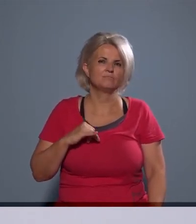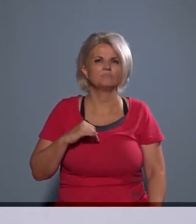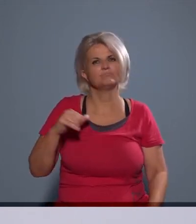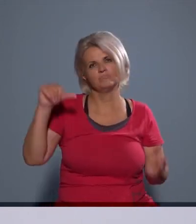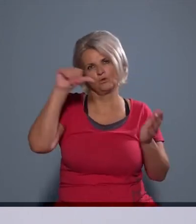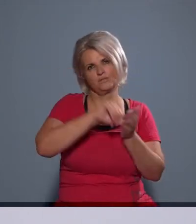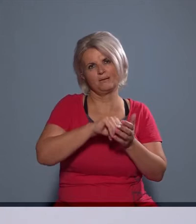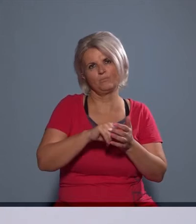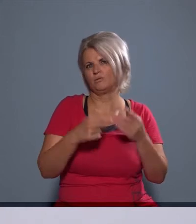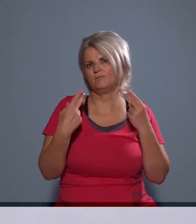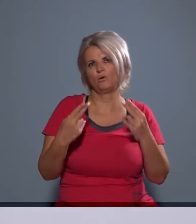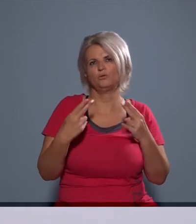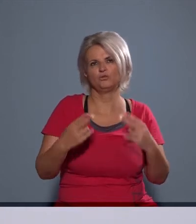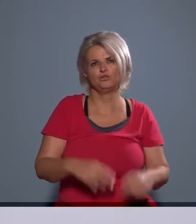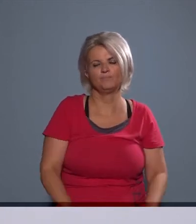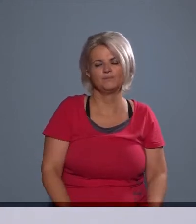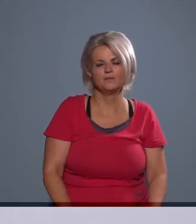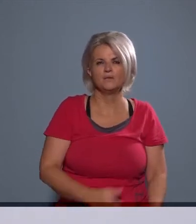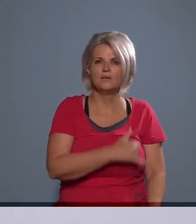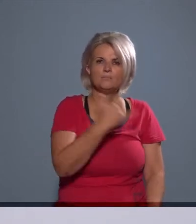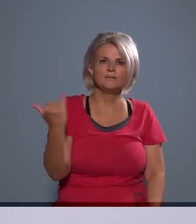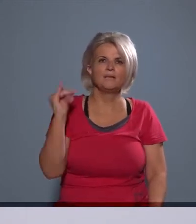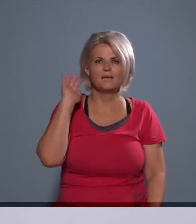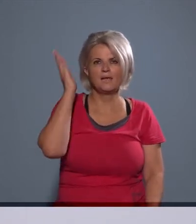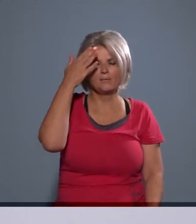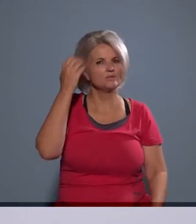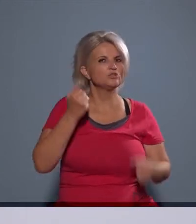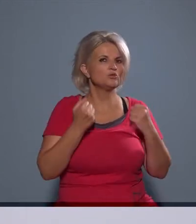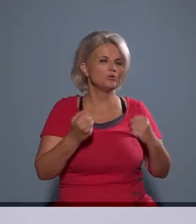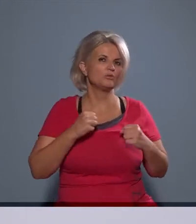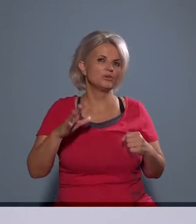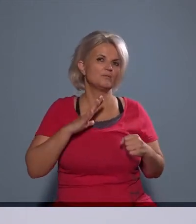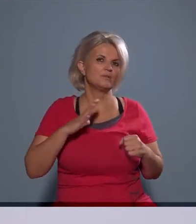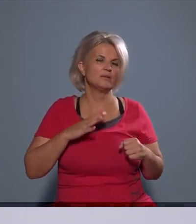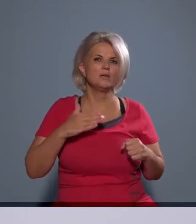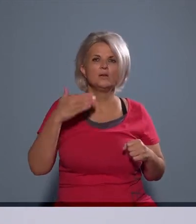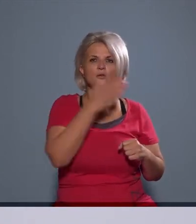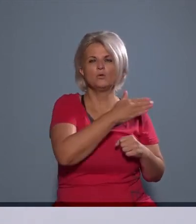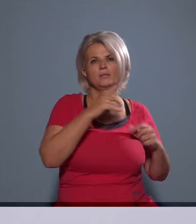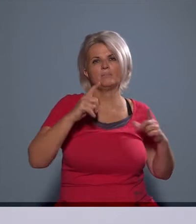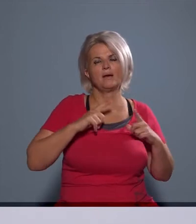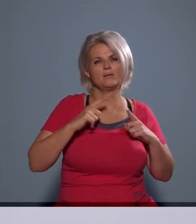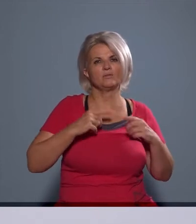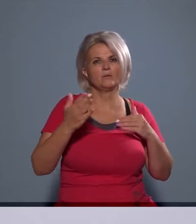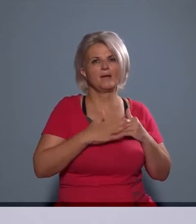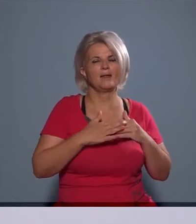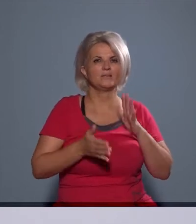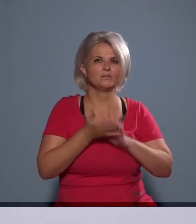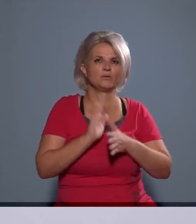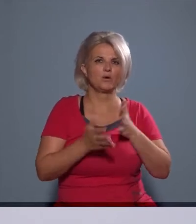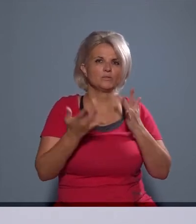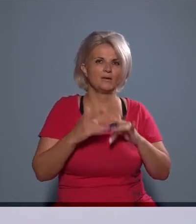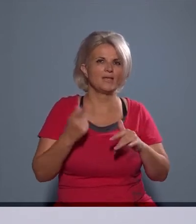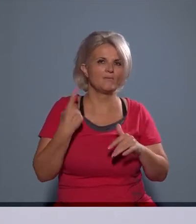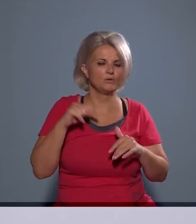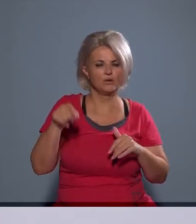kerül a középpontba, ugye talán mindenki emlékszik arra a súlyos katasztrófára, ami egy nyugati pályaudvar melletti szórakozó helyen